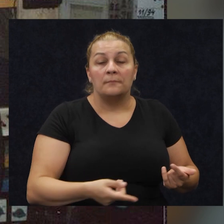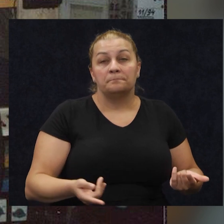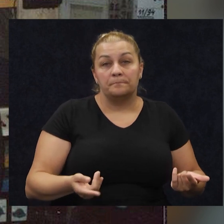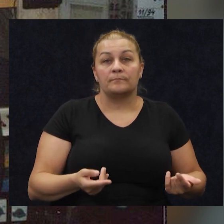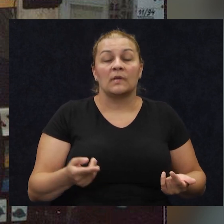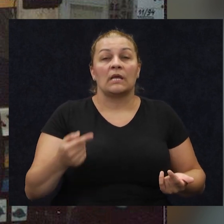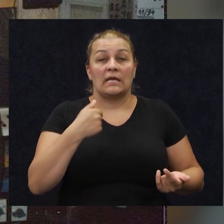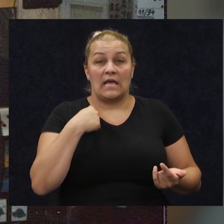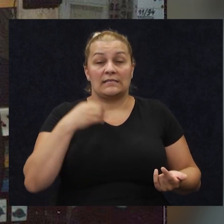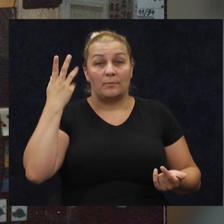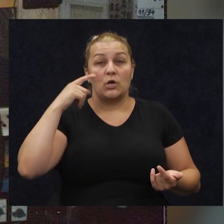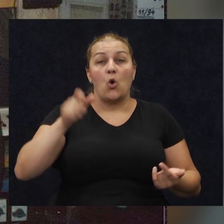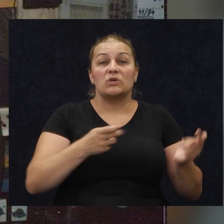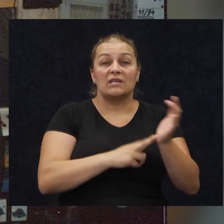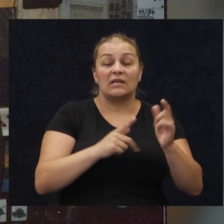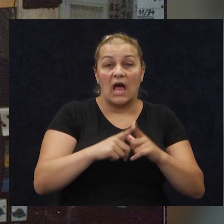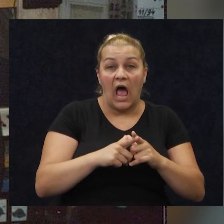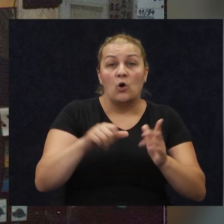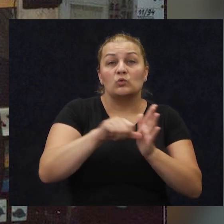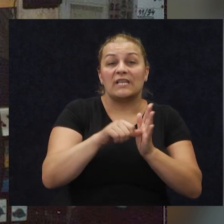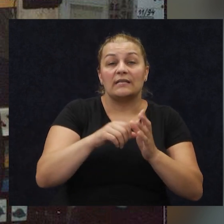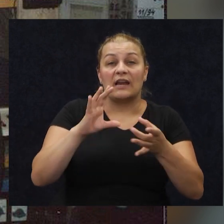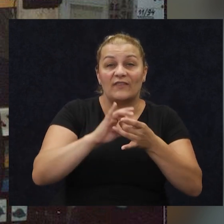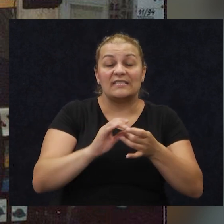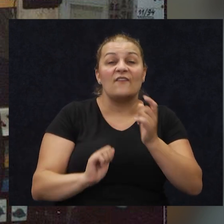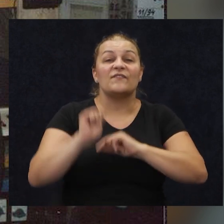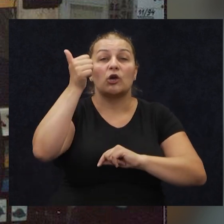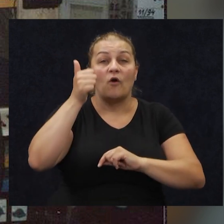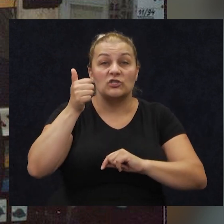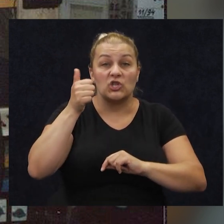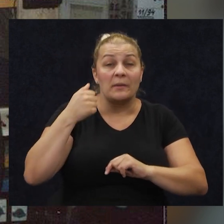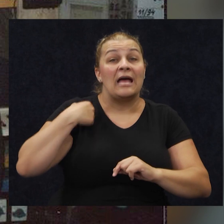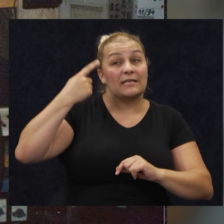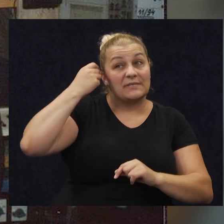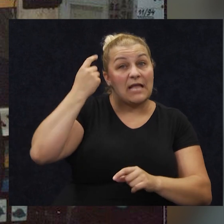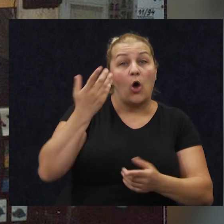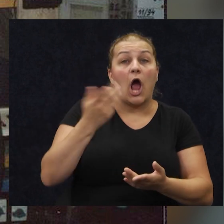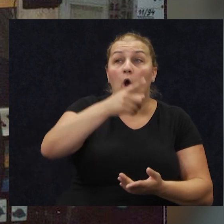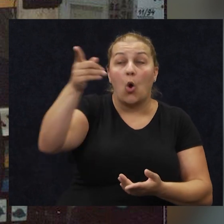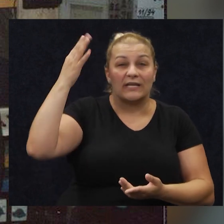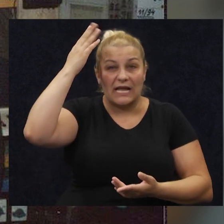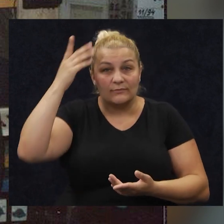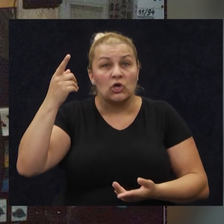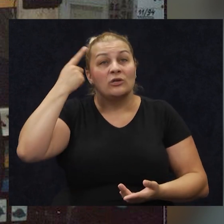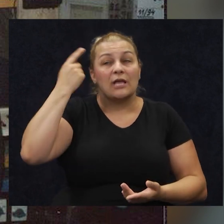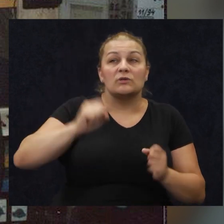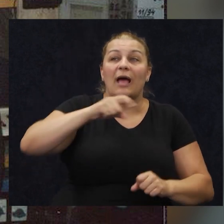Ja sam bio u jedna u centru veze vrhovnog štaba. Zna sam njihov način razmišljenja, zna sam njihove navike